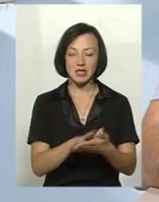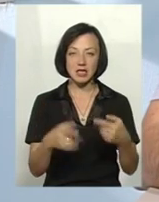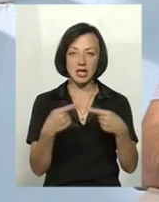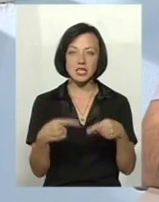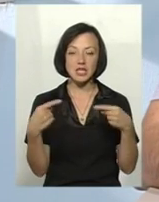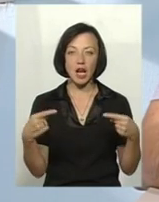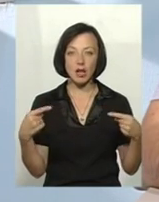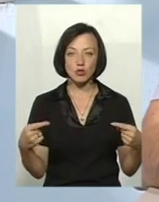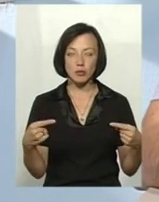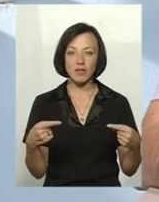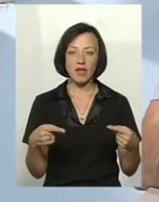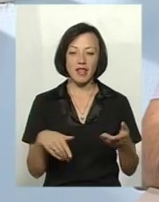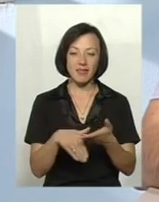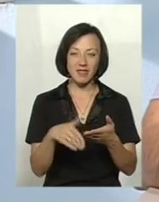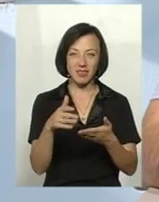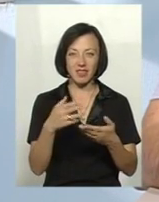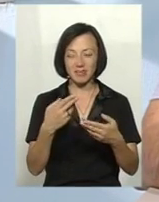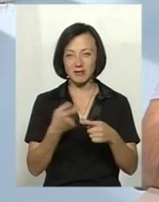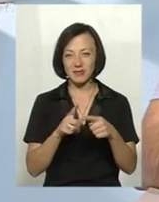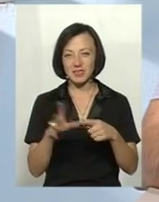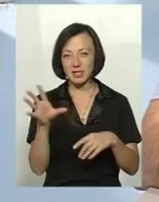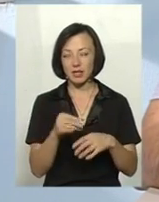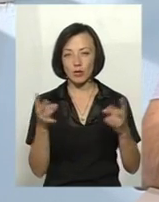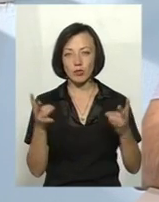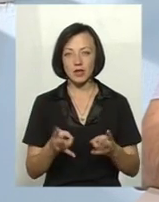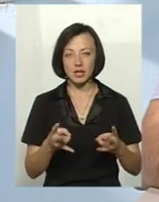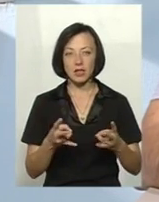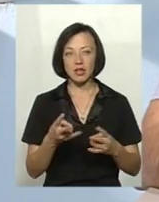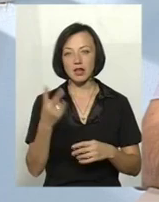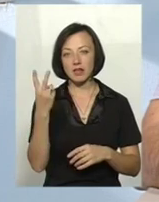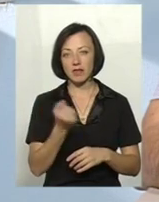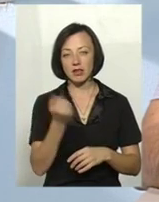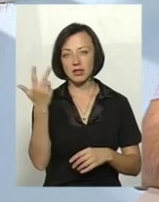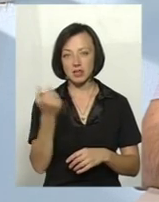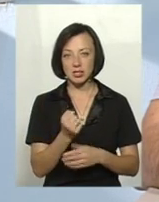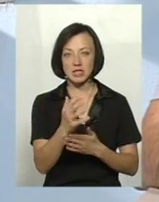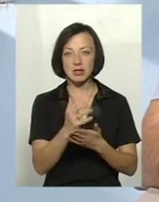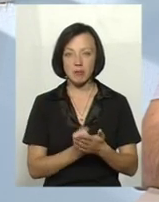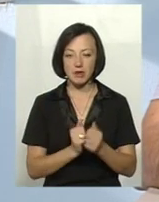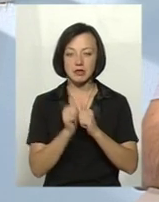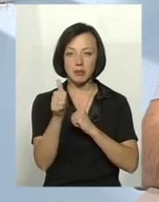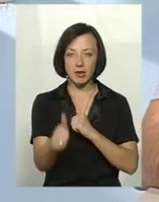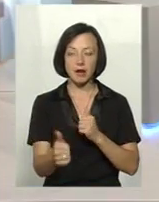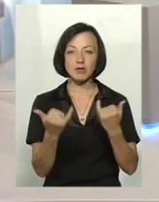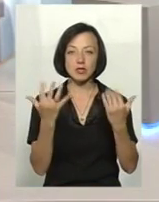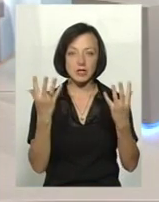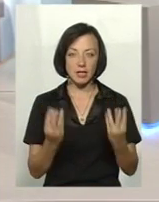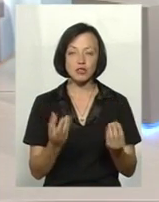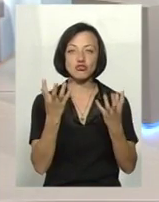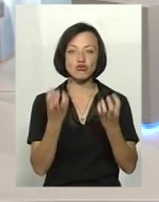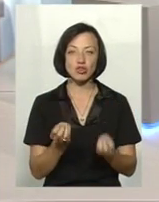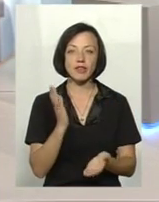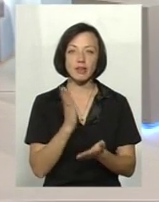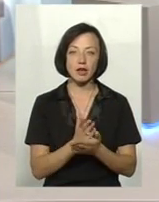інвентарю необхідного. У нас тижнів на два, на три запас наперед на сьогоднішній день ще є.